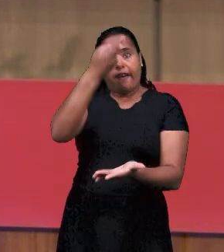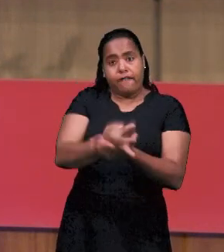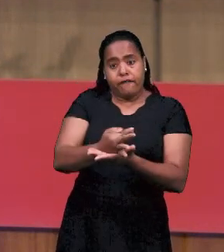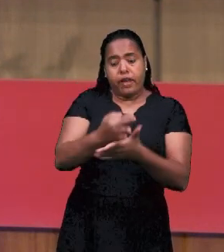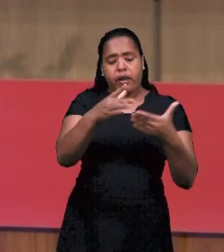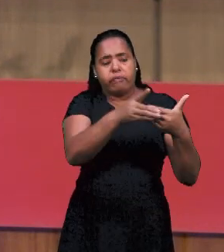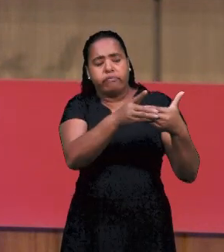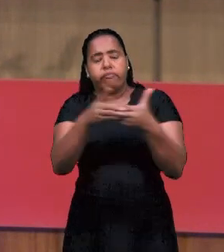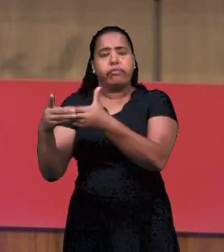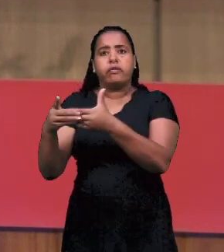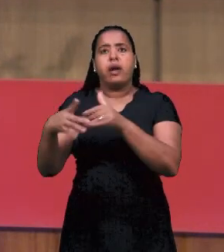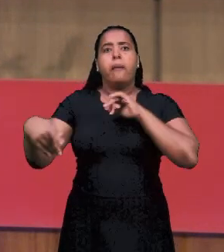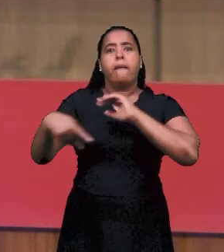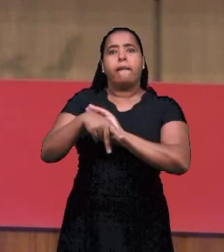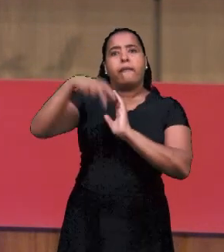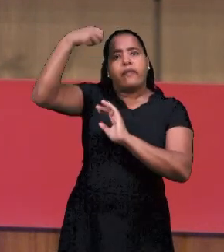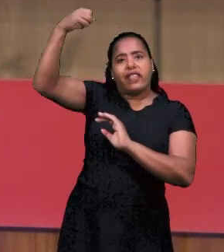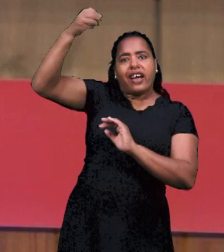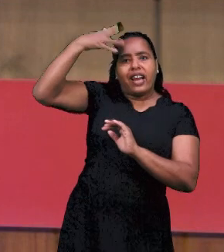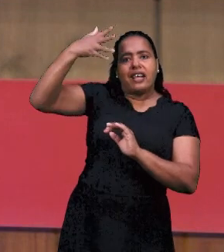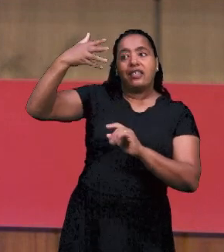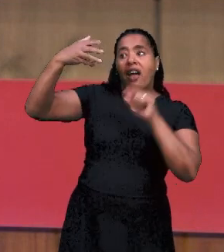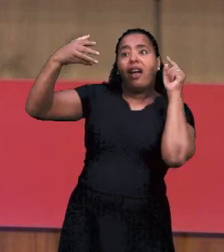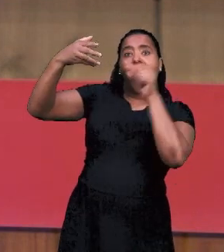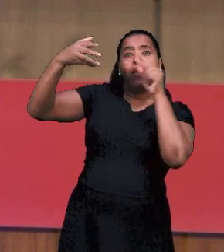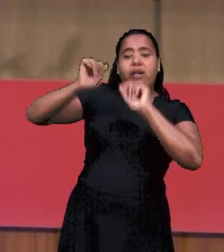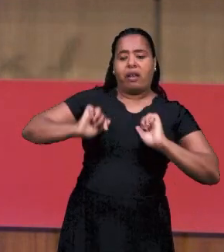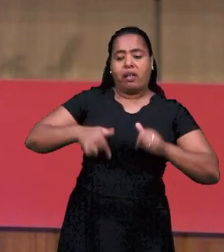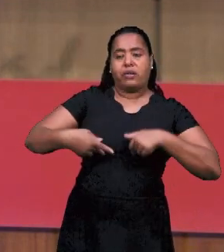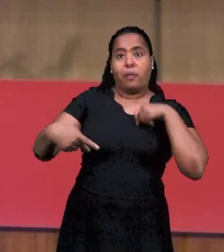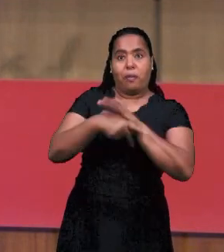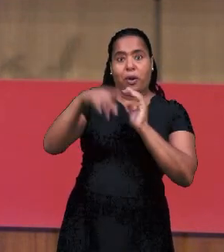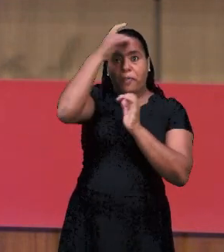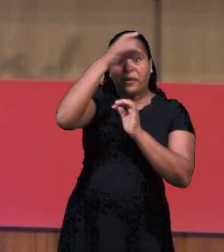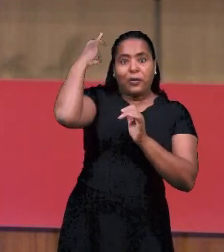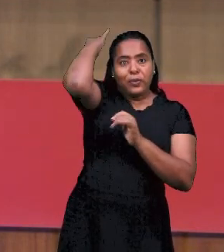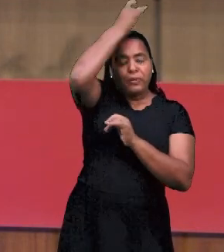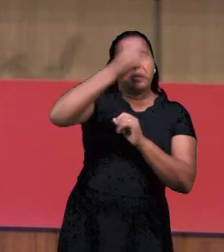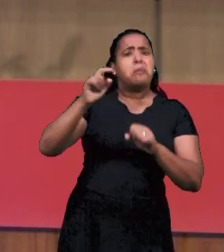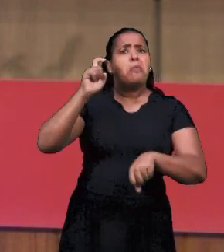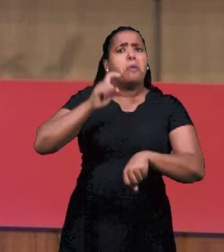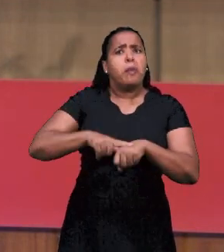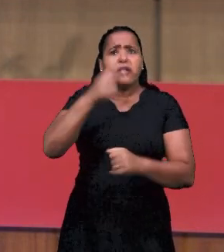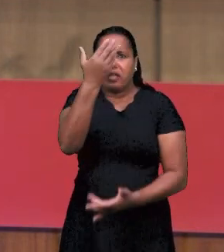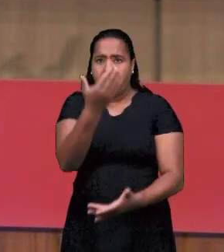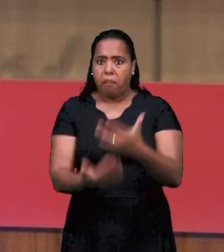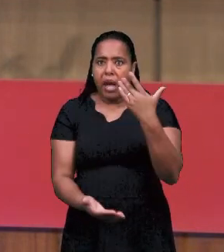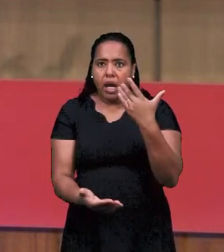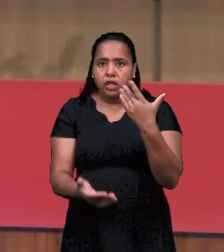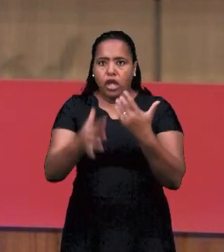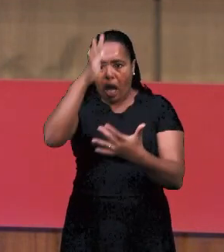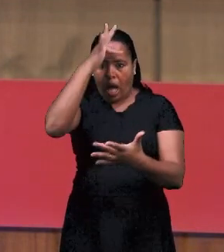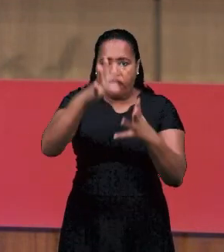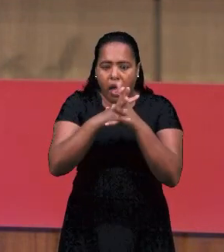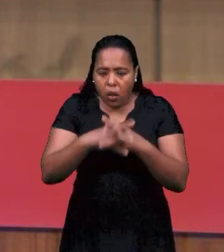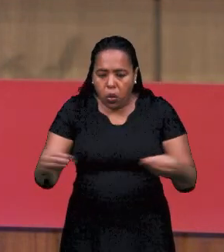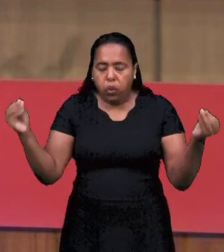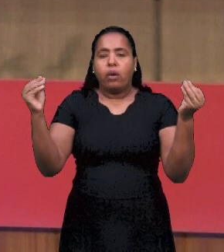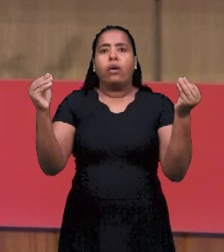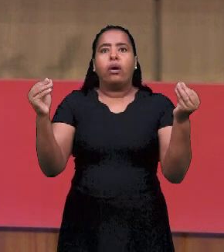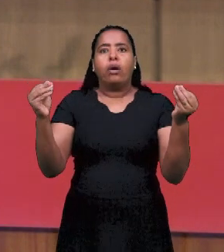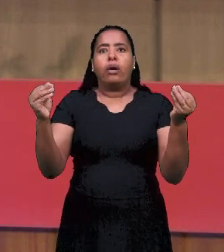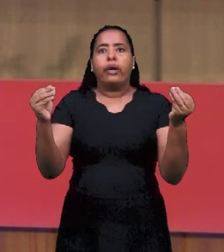ожидаешь, ты ждешь. Почему? Потому что вера, она ведет. Вера – это проявление благодати. Благодать – это Дух